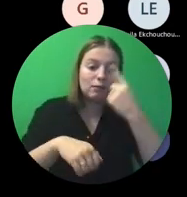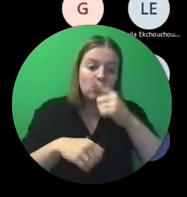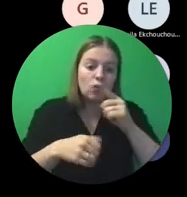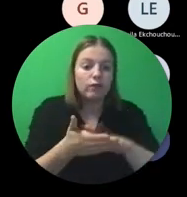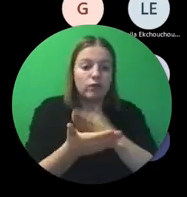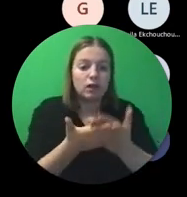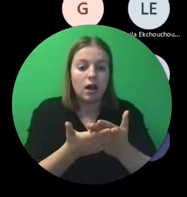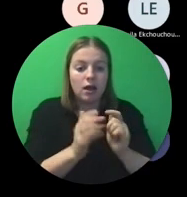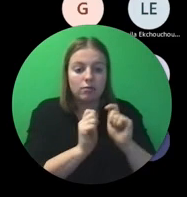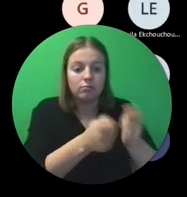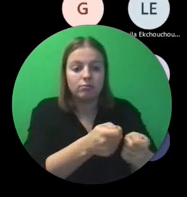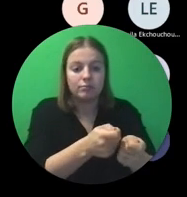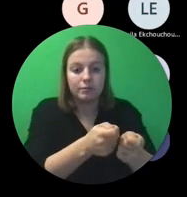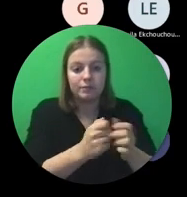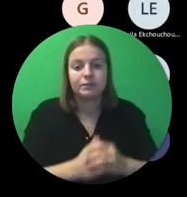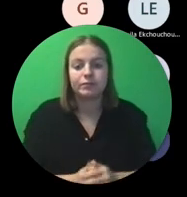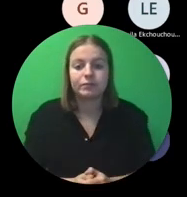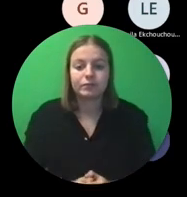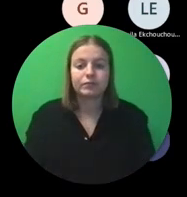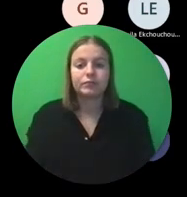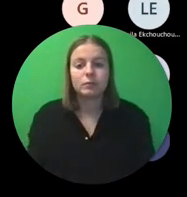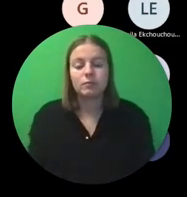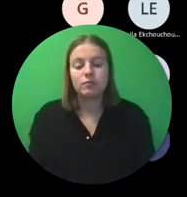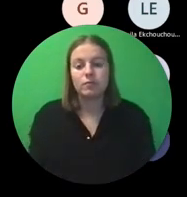Over die eerste 9 maand.